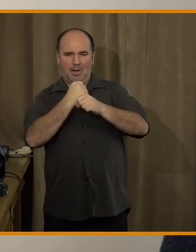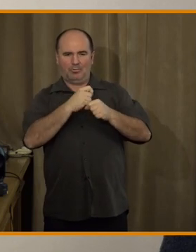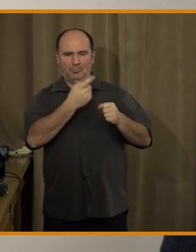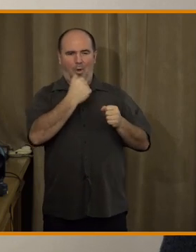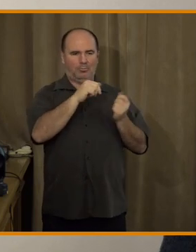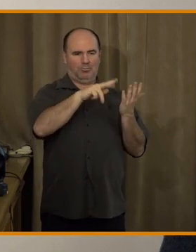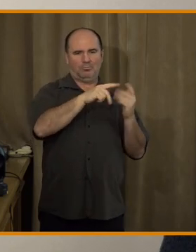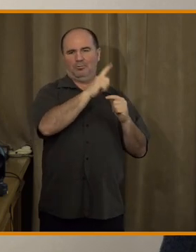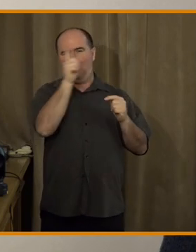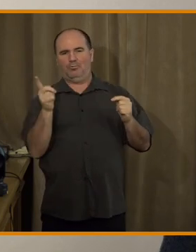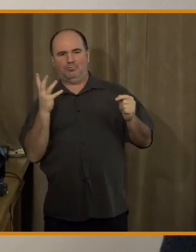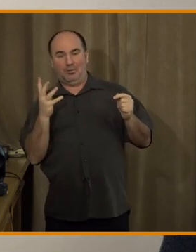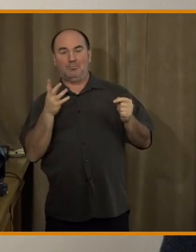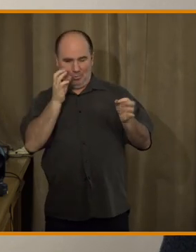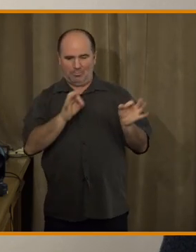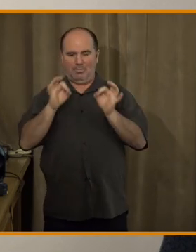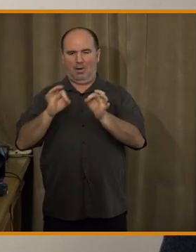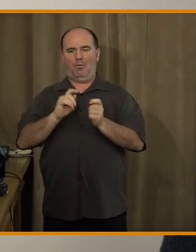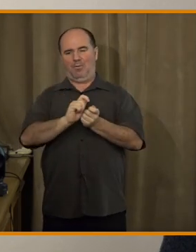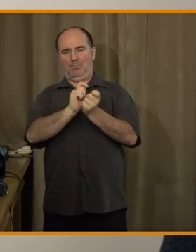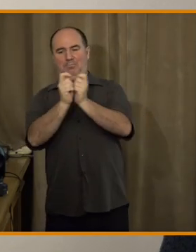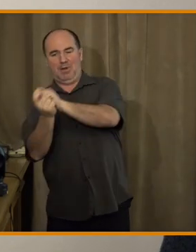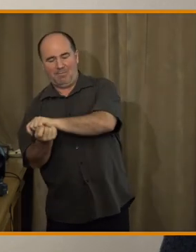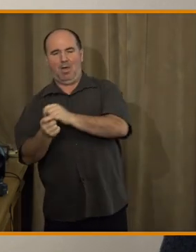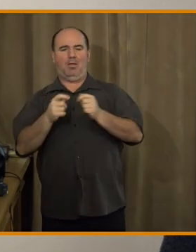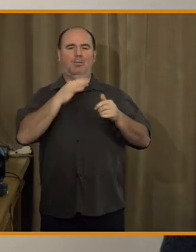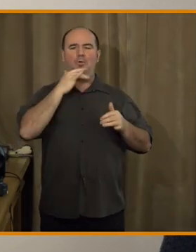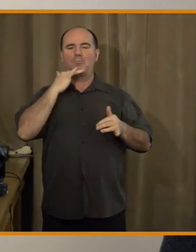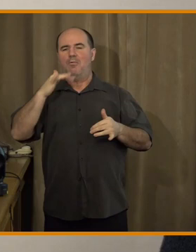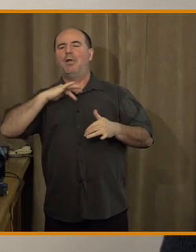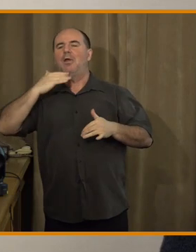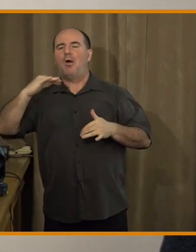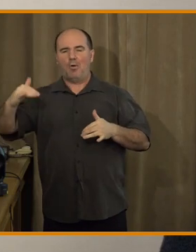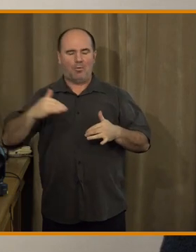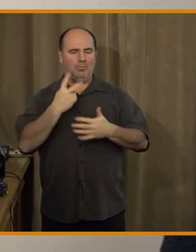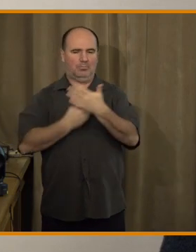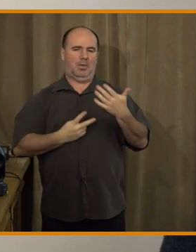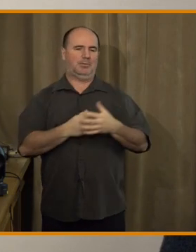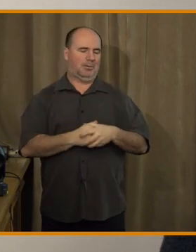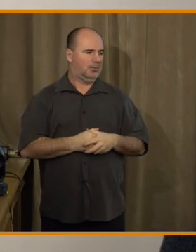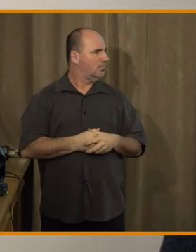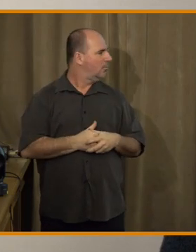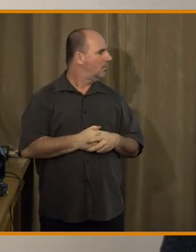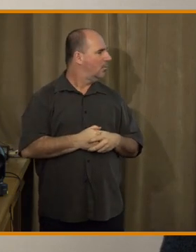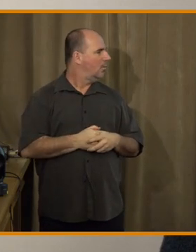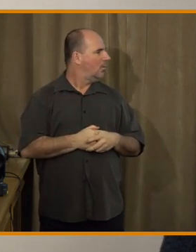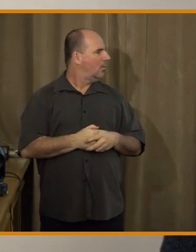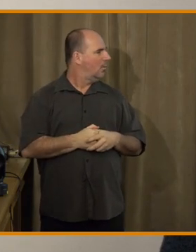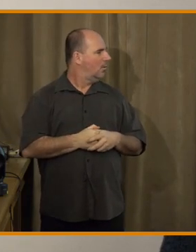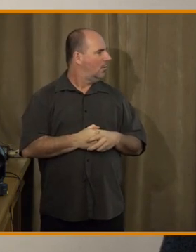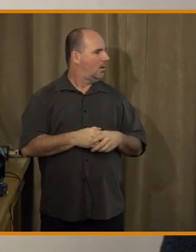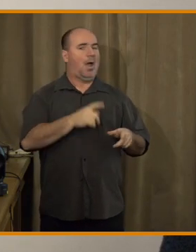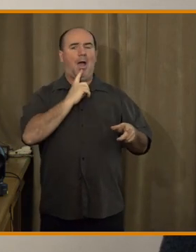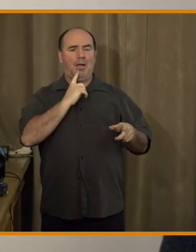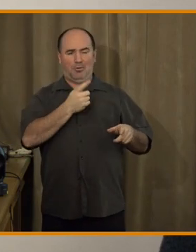kteří ty články budou připravovat a převádět a distribuovat. To by mělo být od druhé půlky ledna a budu na to užívat